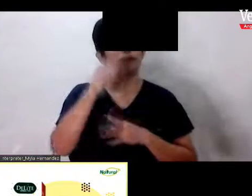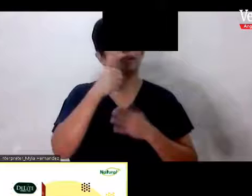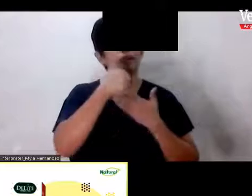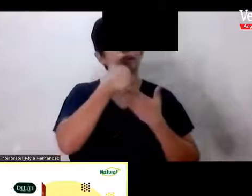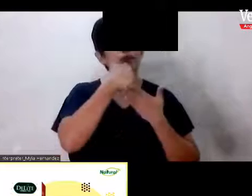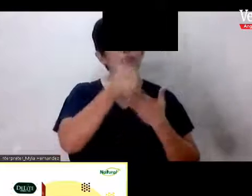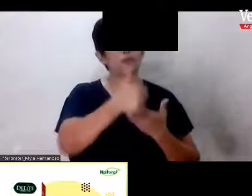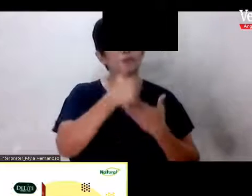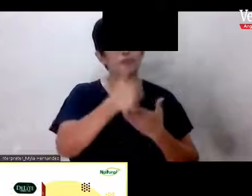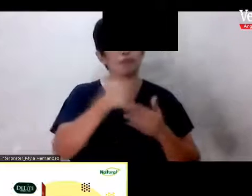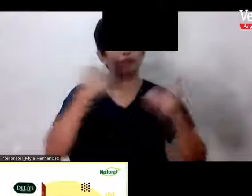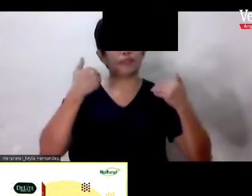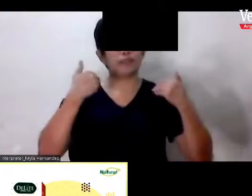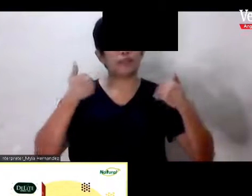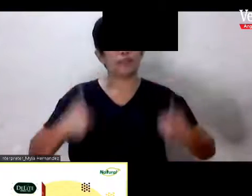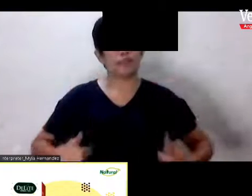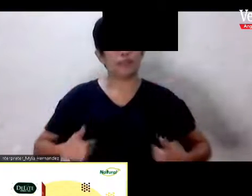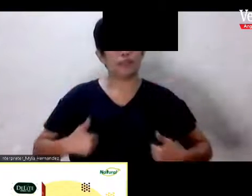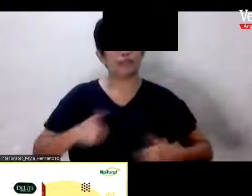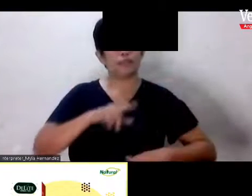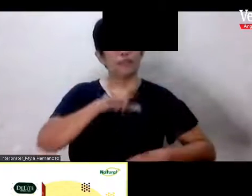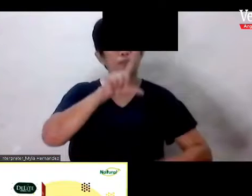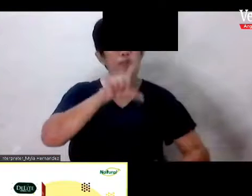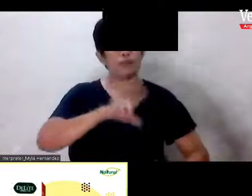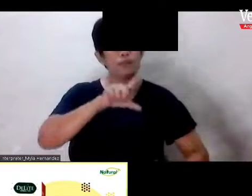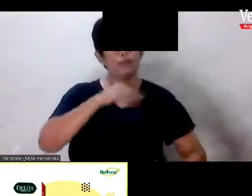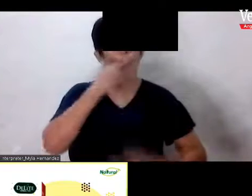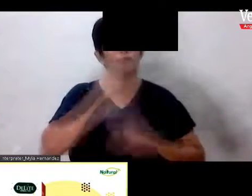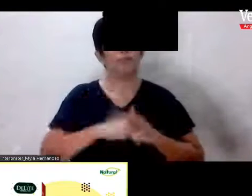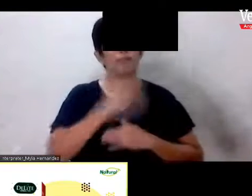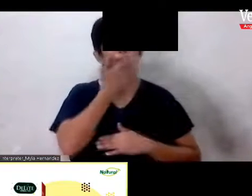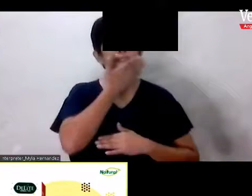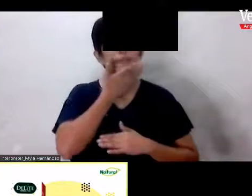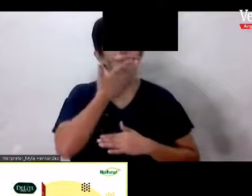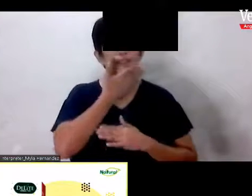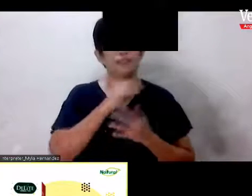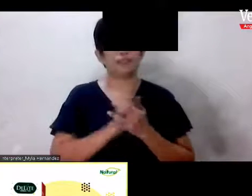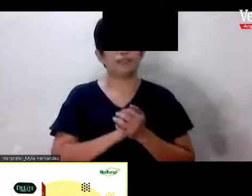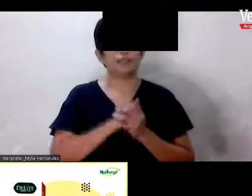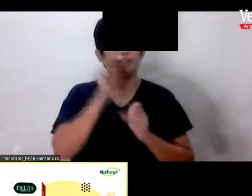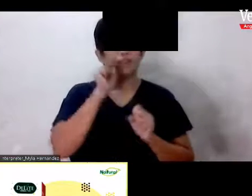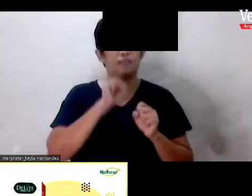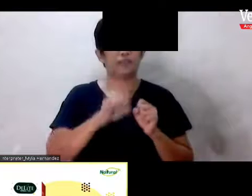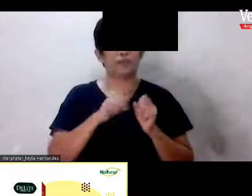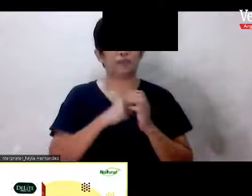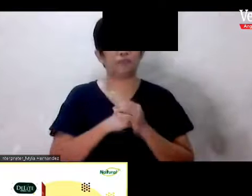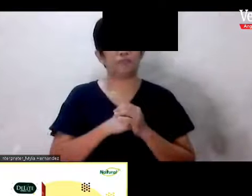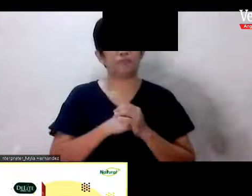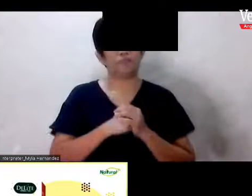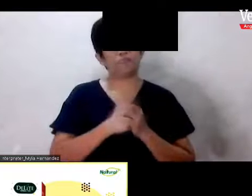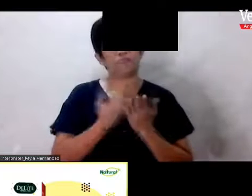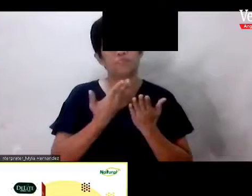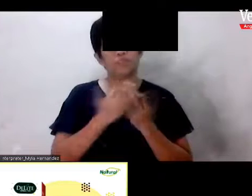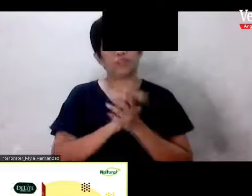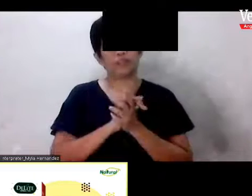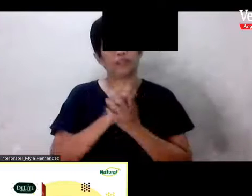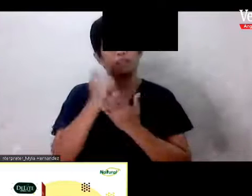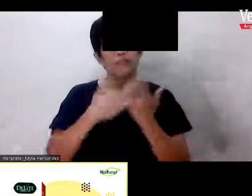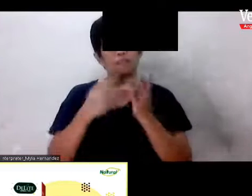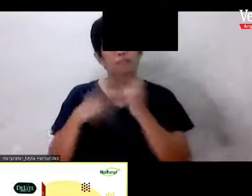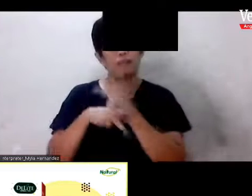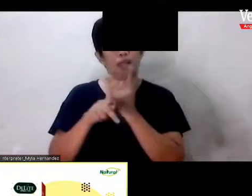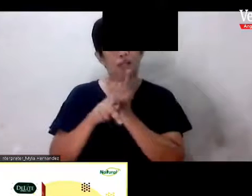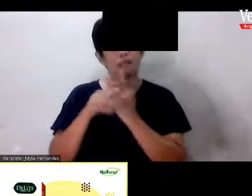ibaba ang ating blood sugar Okay, so some other products would help Maybe